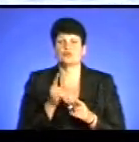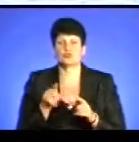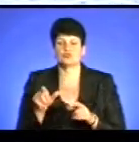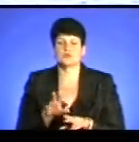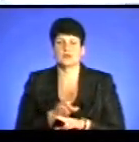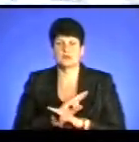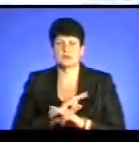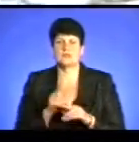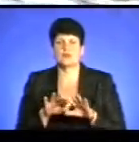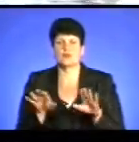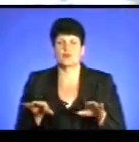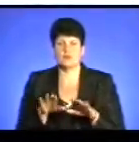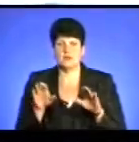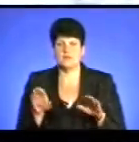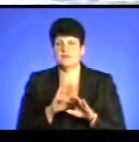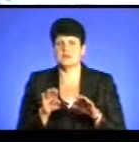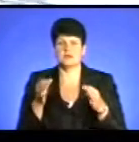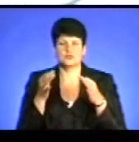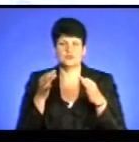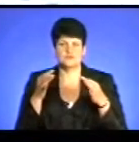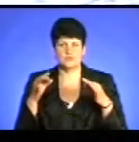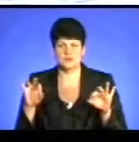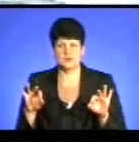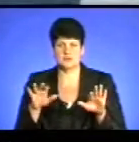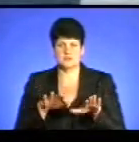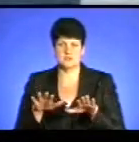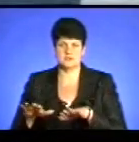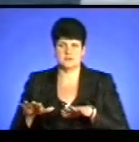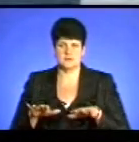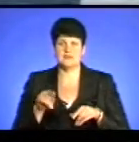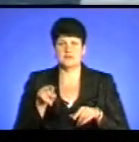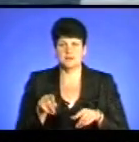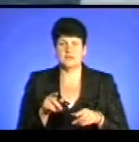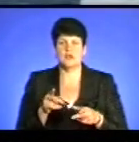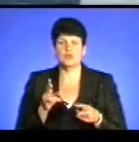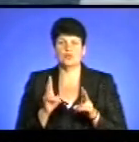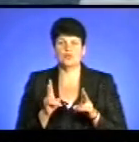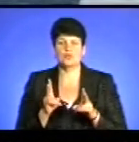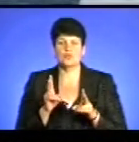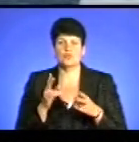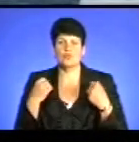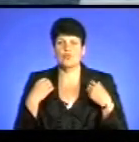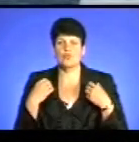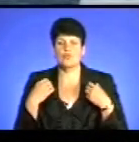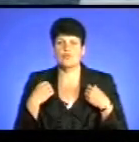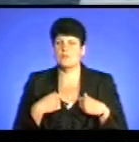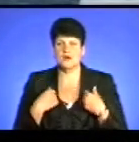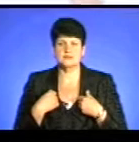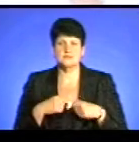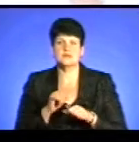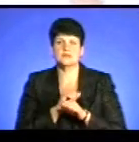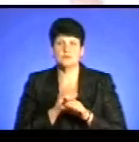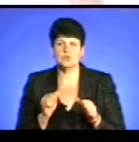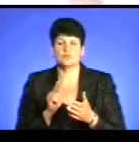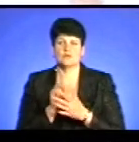є купання на стихійних, необладнаних рятувальними постами водоймах. Там, де купатись не дозволено, мають бути встановлені відповідні